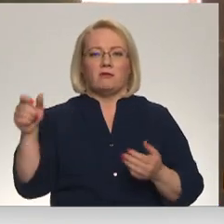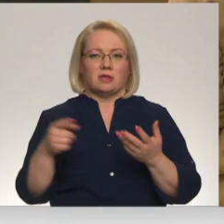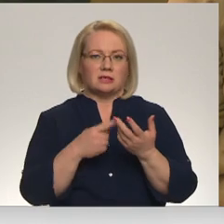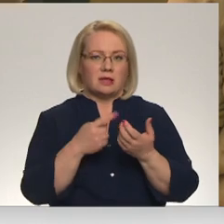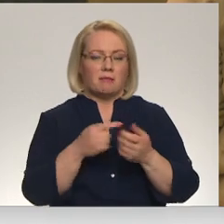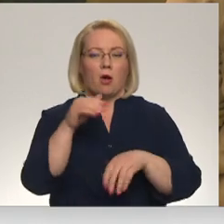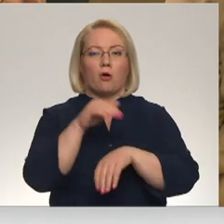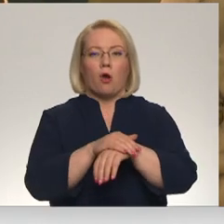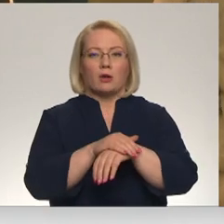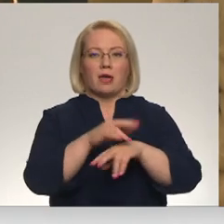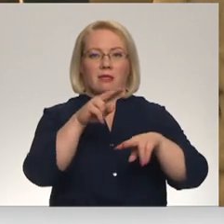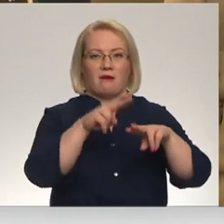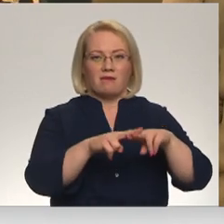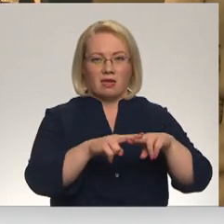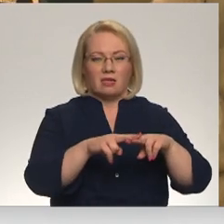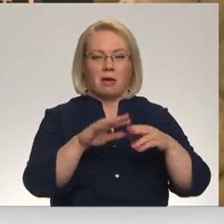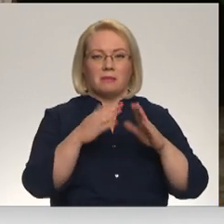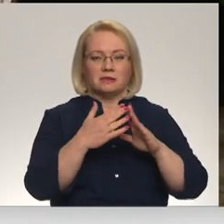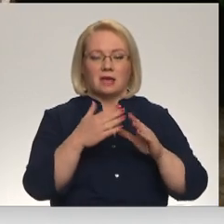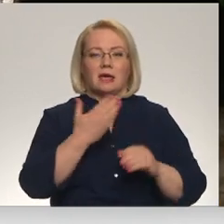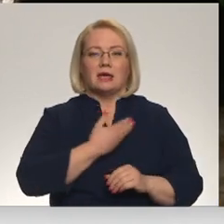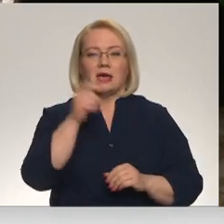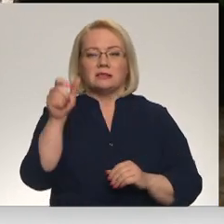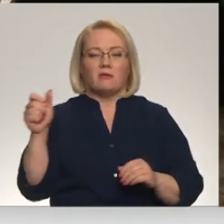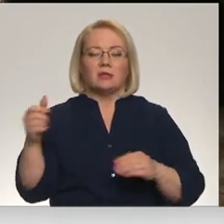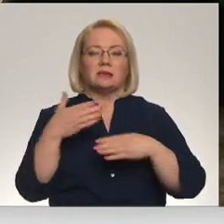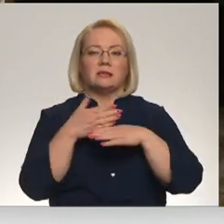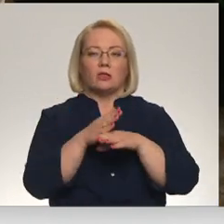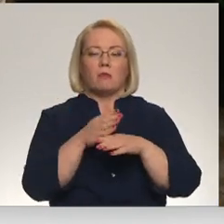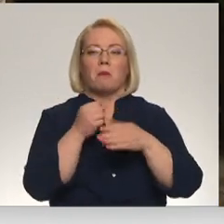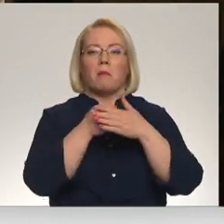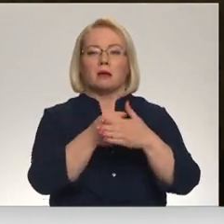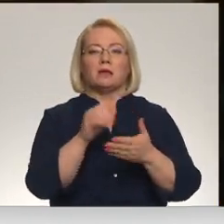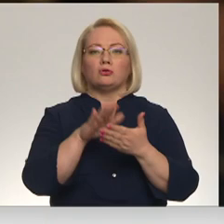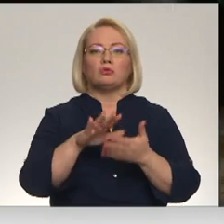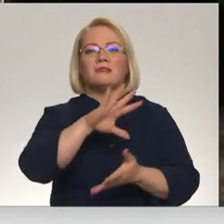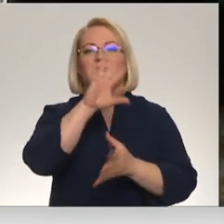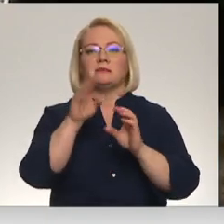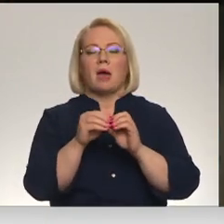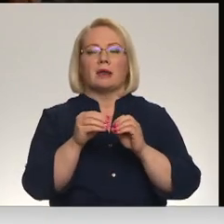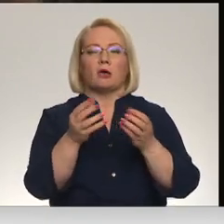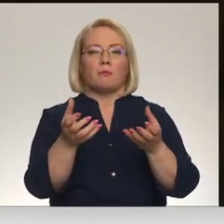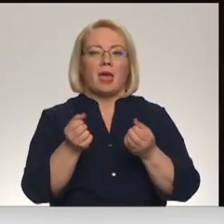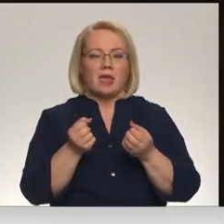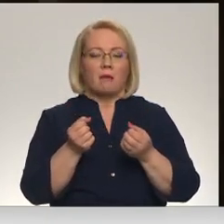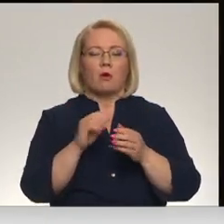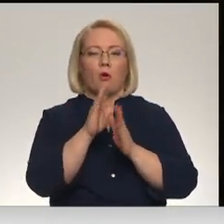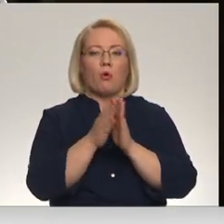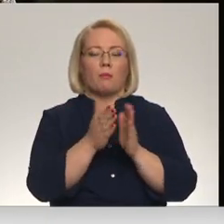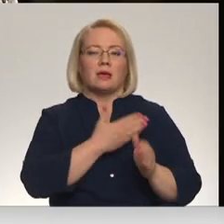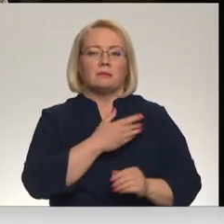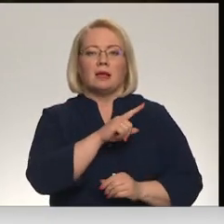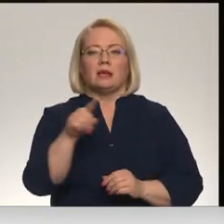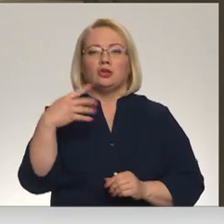Konkrētajā pašvaldībā izmitināmo civiliedzīvotāju sadalījums ir balstīts uz vispārīga pieņēmumu, ka kopumā jāizmitina līdz